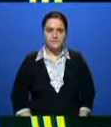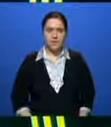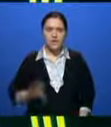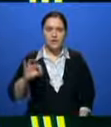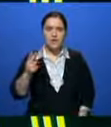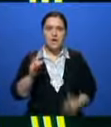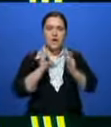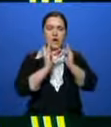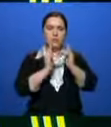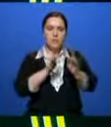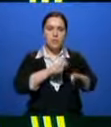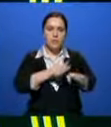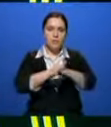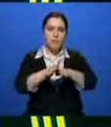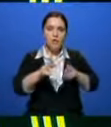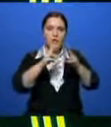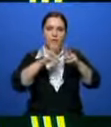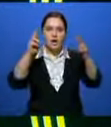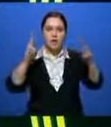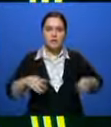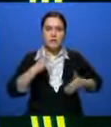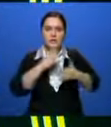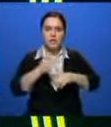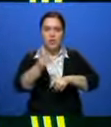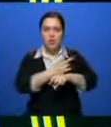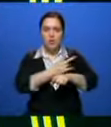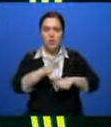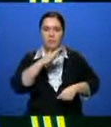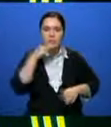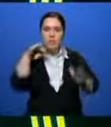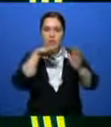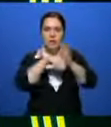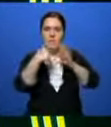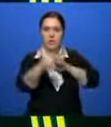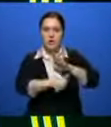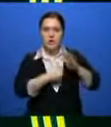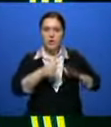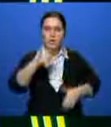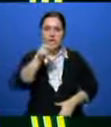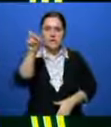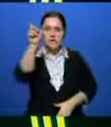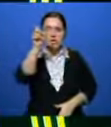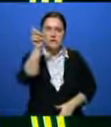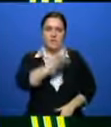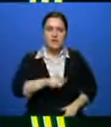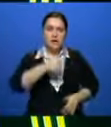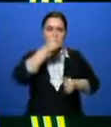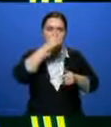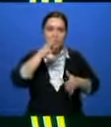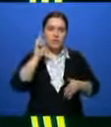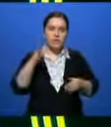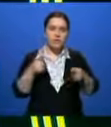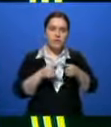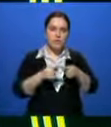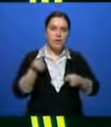Социальные общежития переполнены, на вокзалах растет число ночных постояльцев. Все больше людей в Италии не в состоянии платить за жилье. Экономический